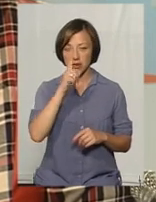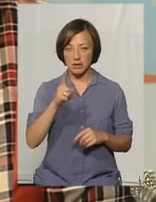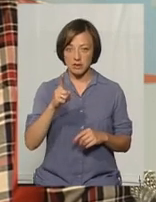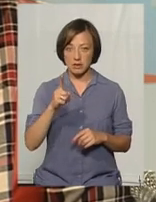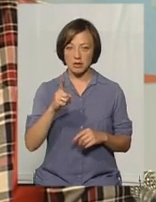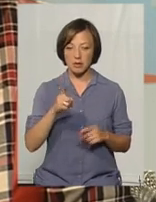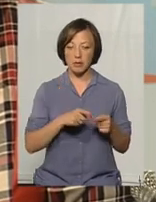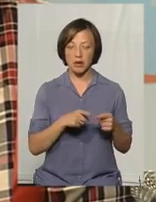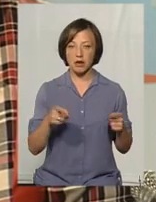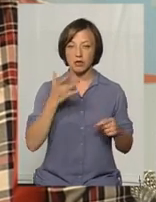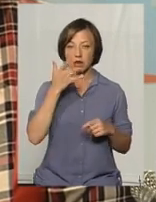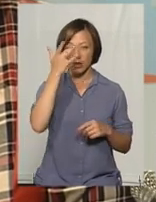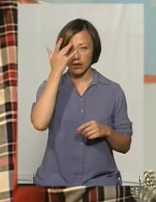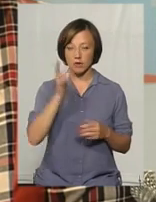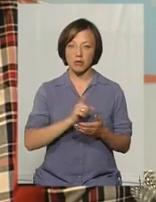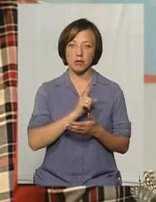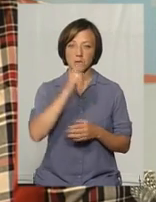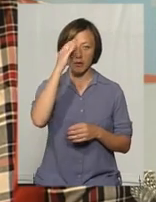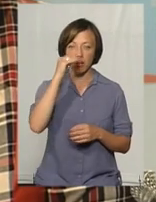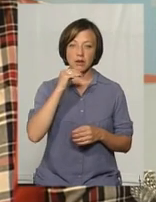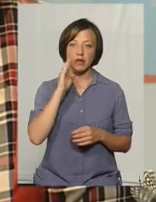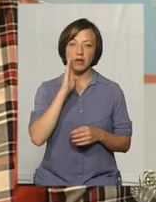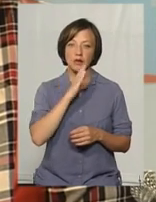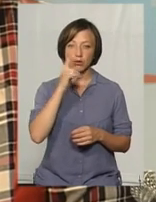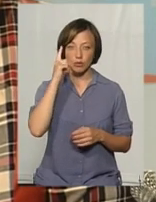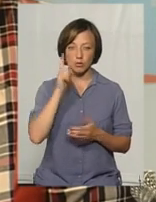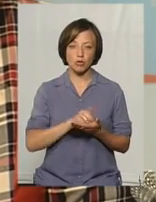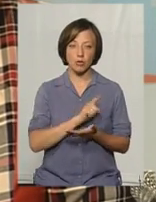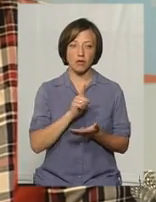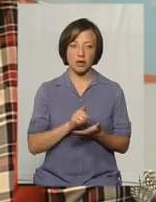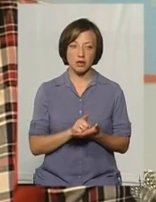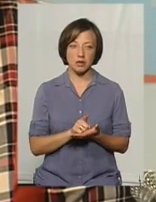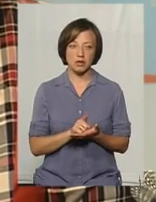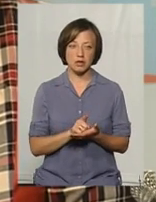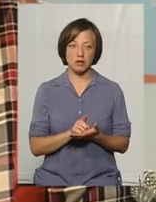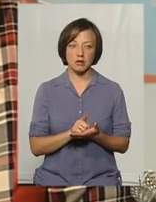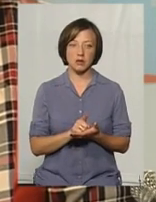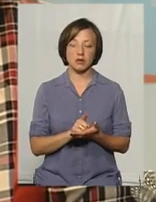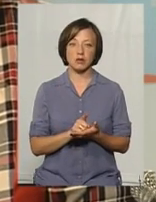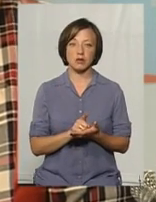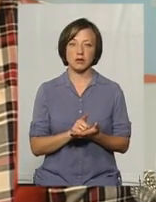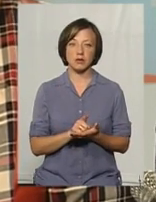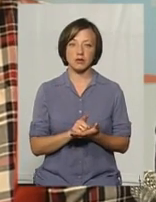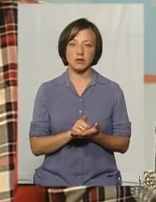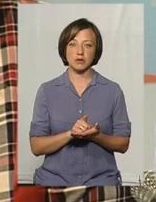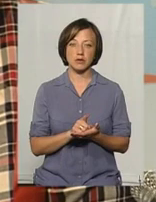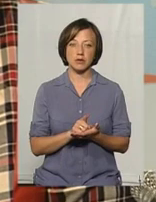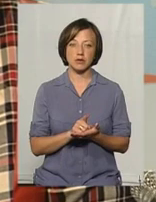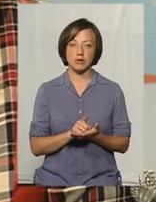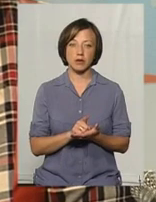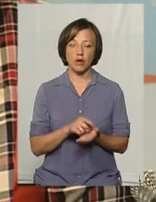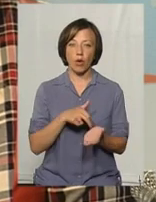за період літа, батьки, я думаю, зобов'язані ходити з дитиною весь маршрут